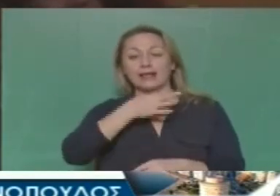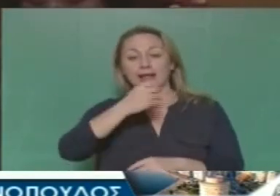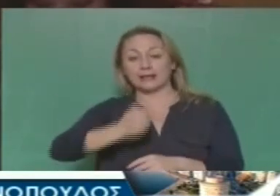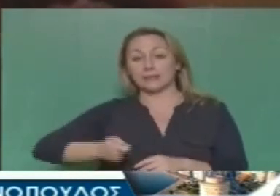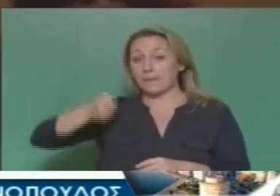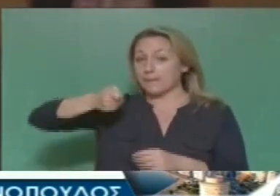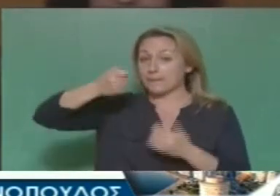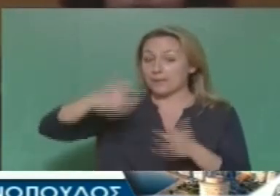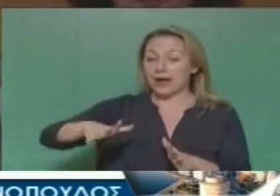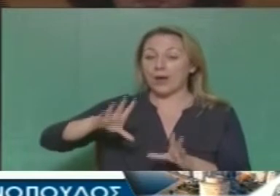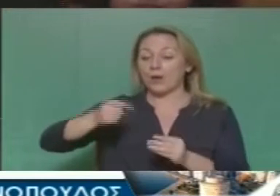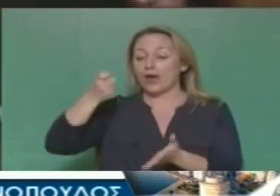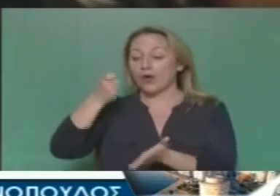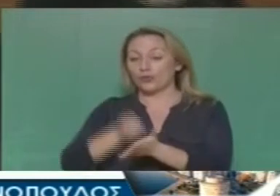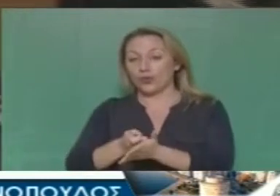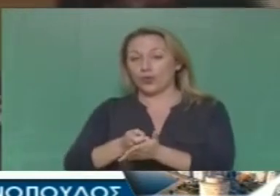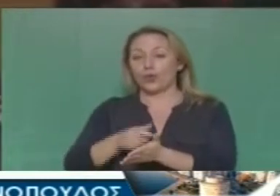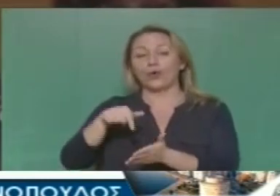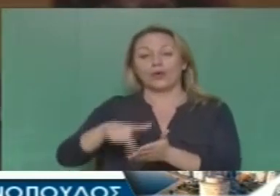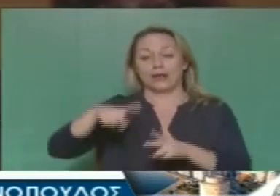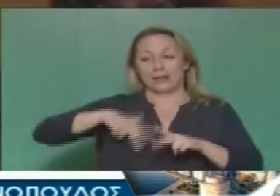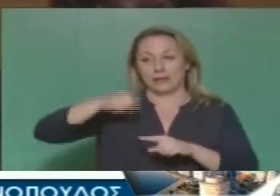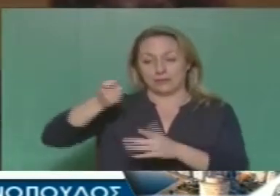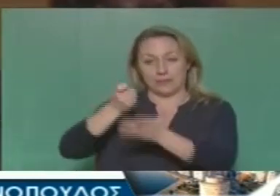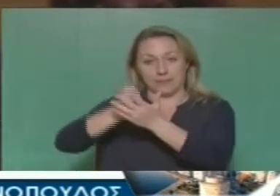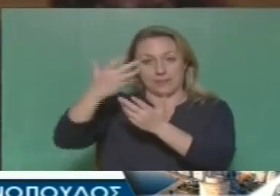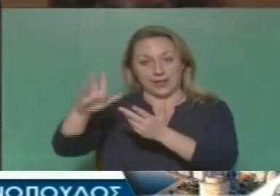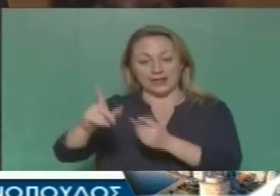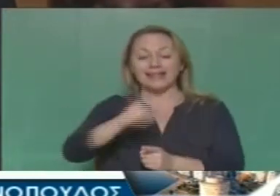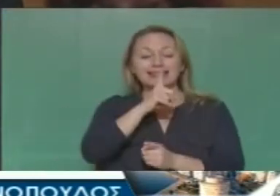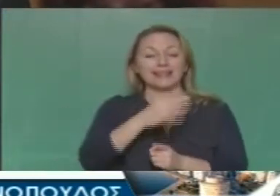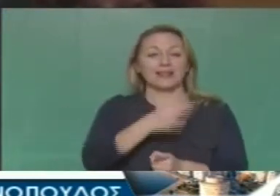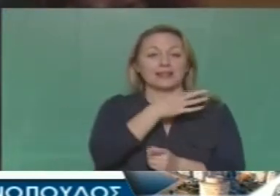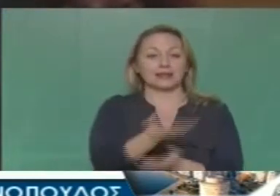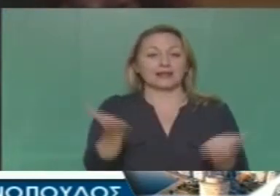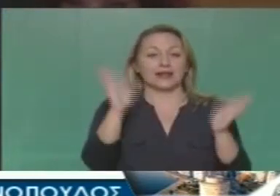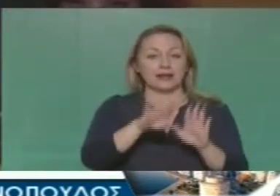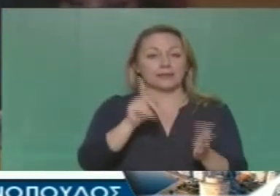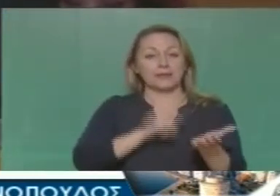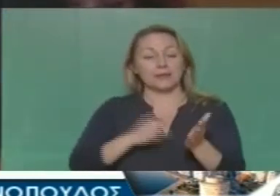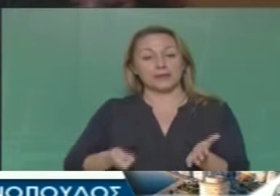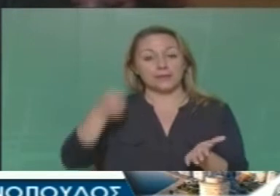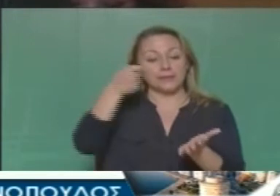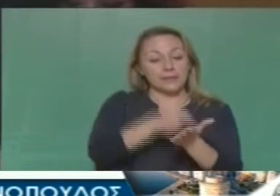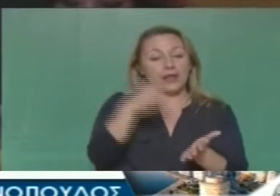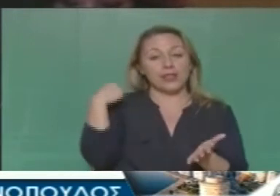πλήρωσε με τον φόρο του στο κεντρικό κράτος, να ξαναπληρώσει για τις ίδιες ανάγκες και στην πόλη του.